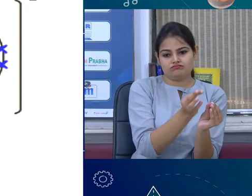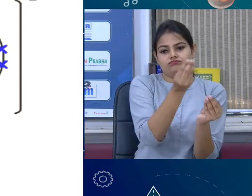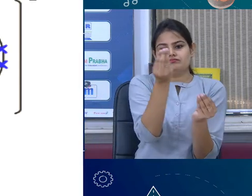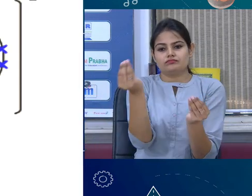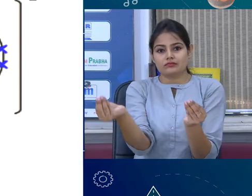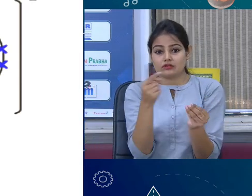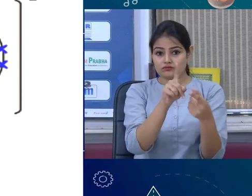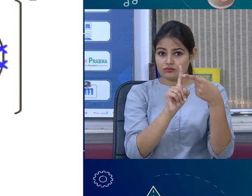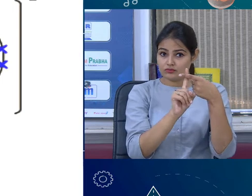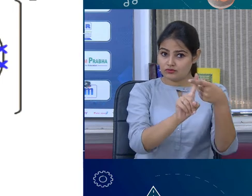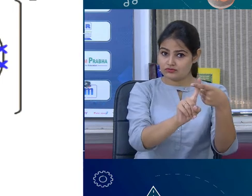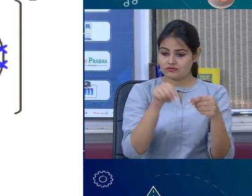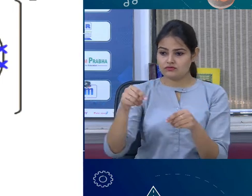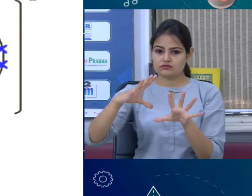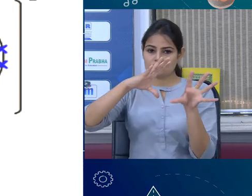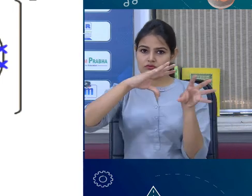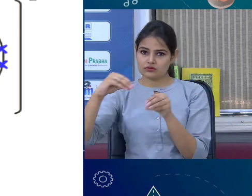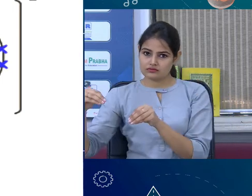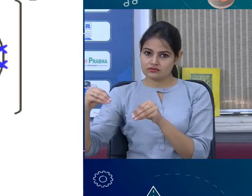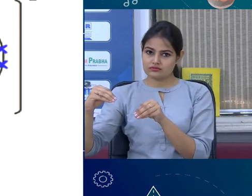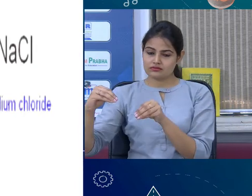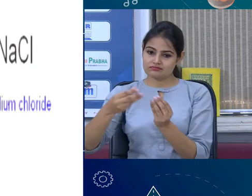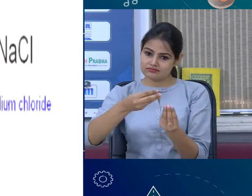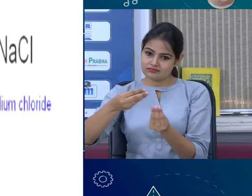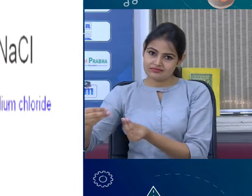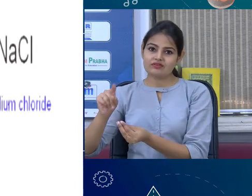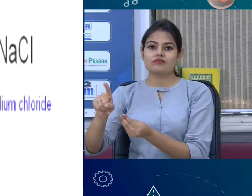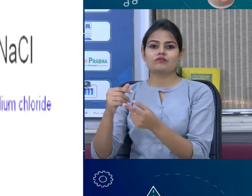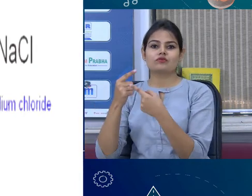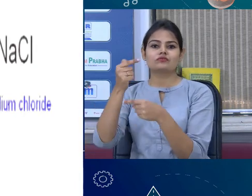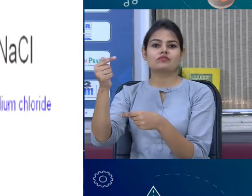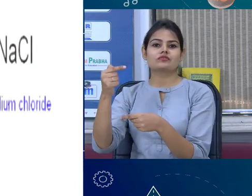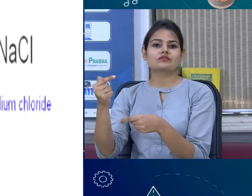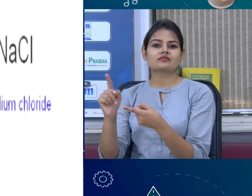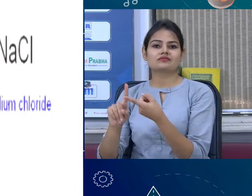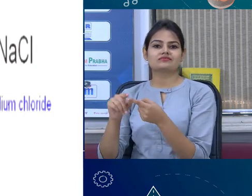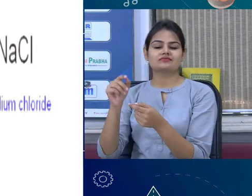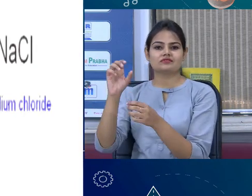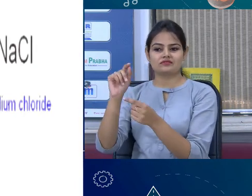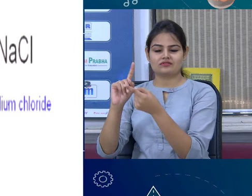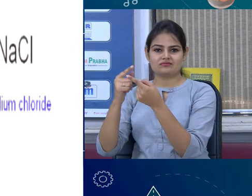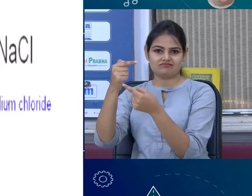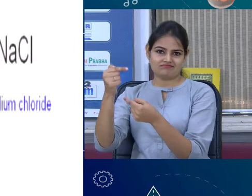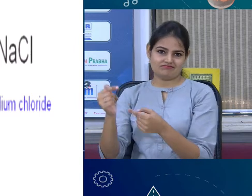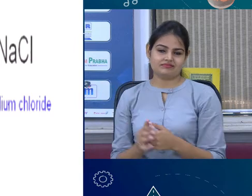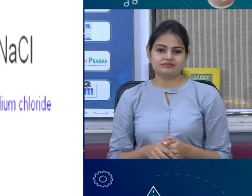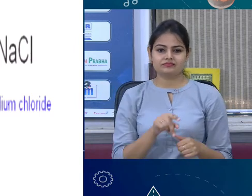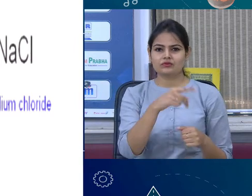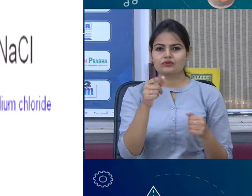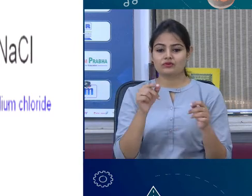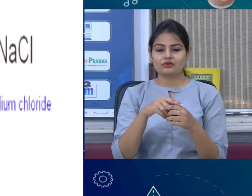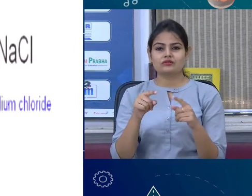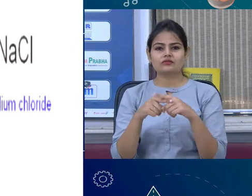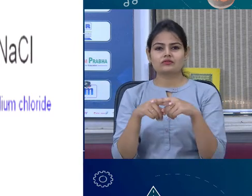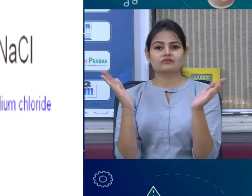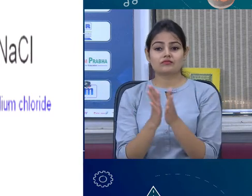attract each other to easy electrostatic forces of attraction से बन जाता है हमारा sodium chloride or sodium chloride क्या है it